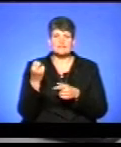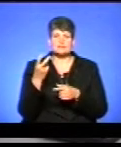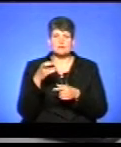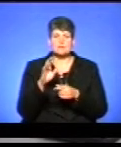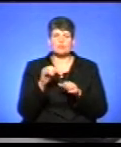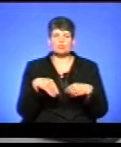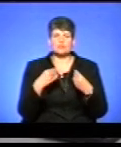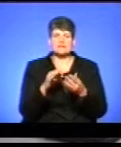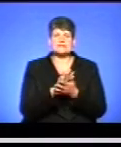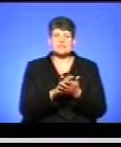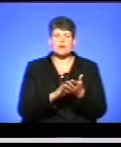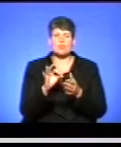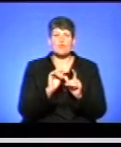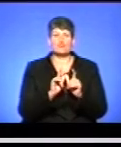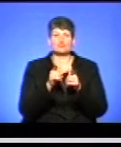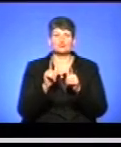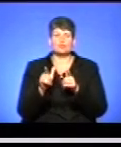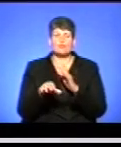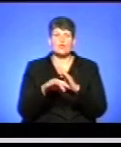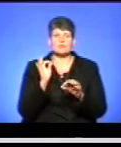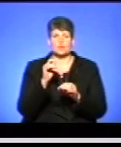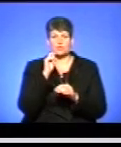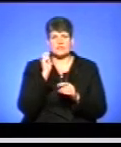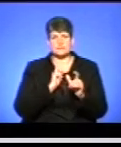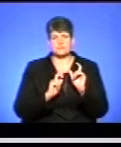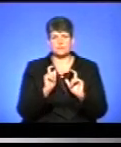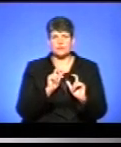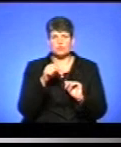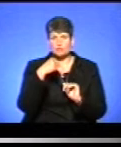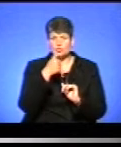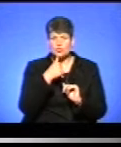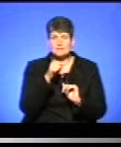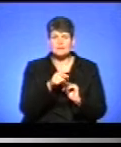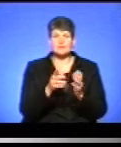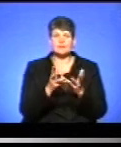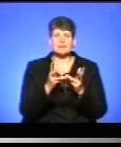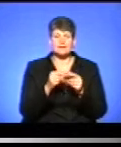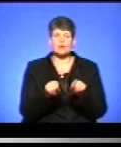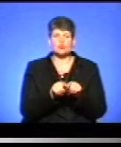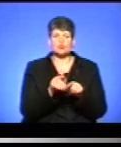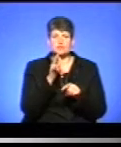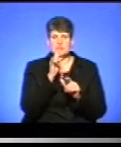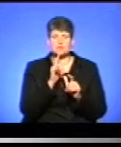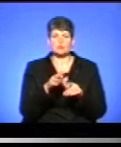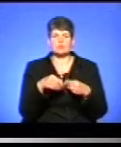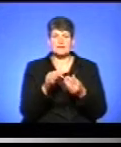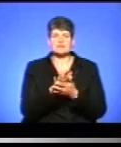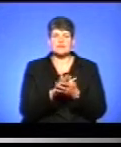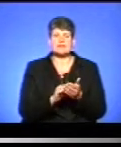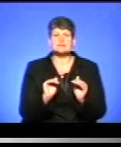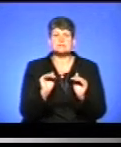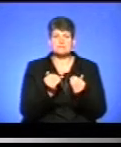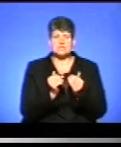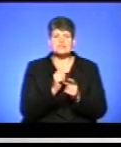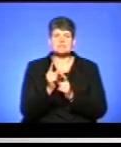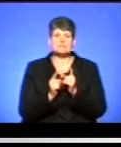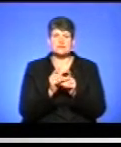подавати в ньому заяви про вступ до обраних українських вишлів. Цього року їх кількість для одночасного подання заяв зменшилася. Зміни